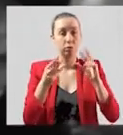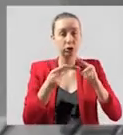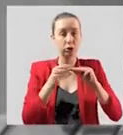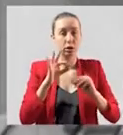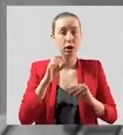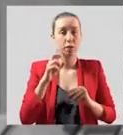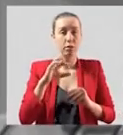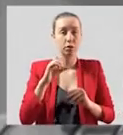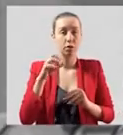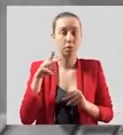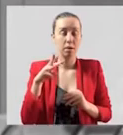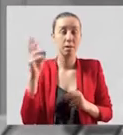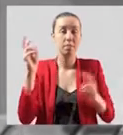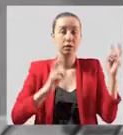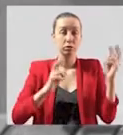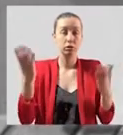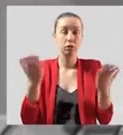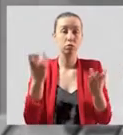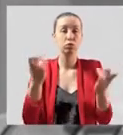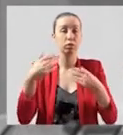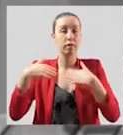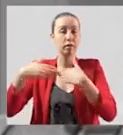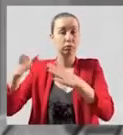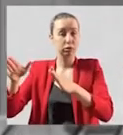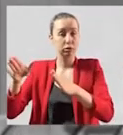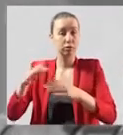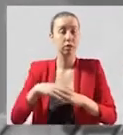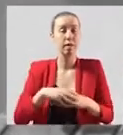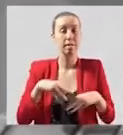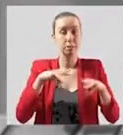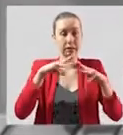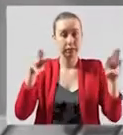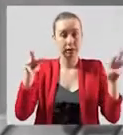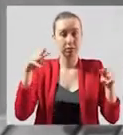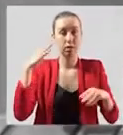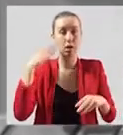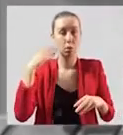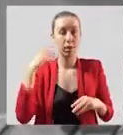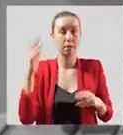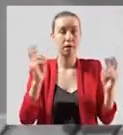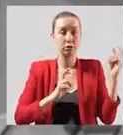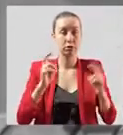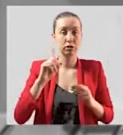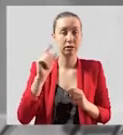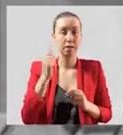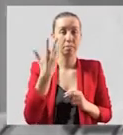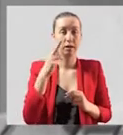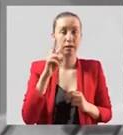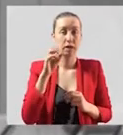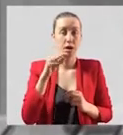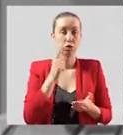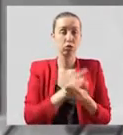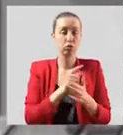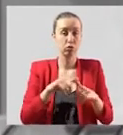производства продукции выпускаемой предприятиями Министерства легкой промышленности за пятилетие должен возрасти